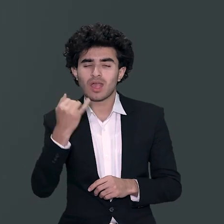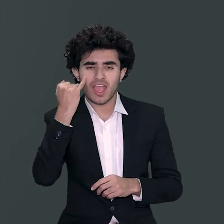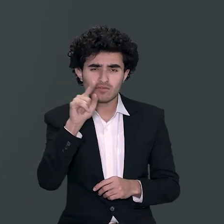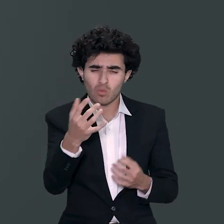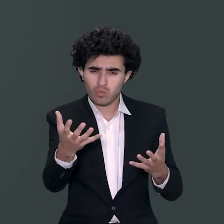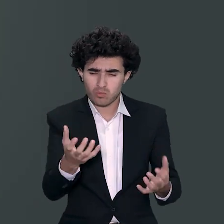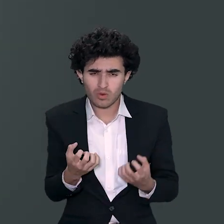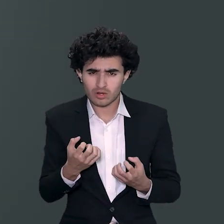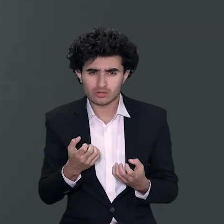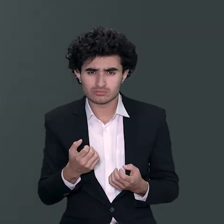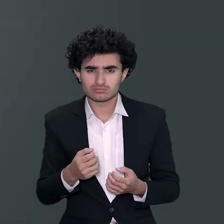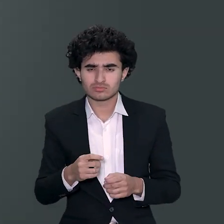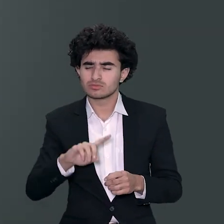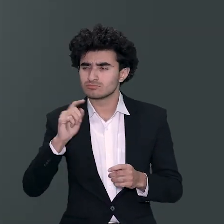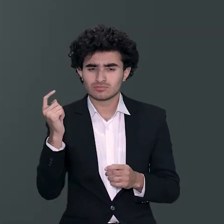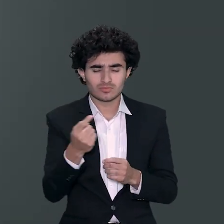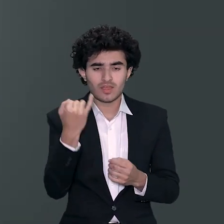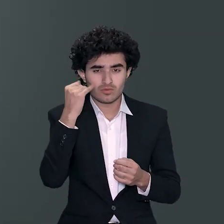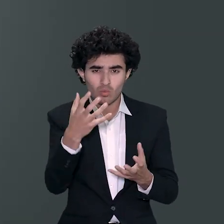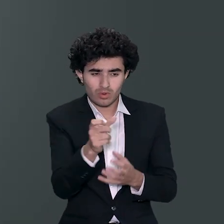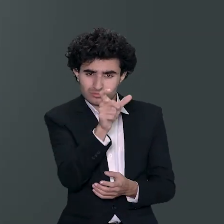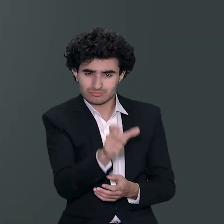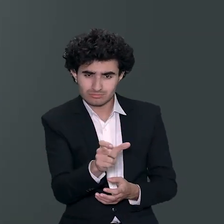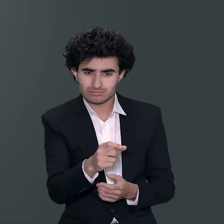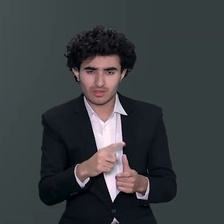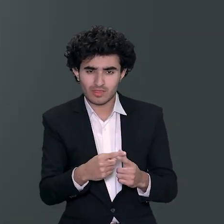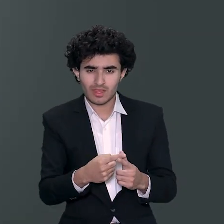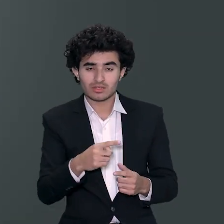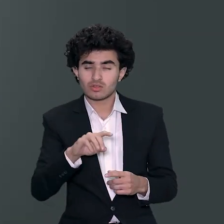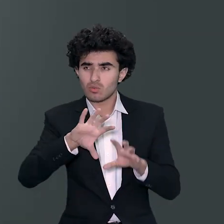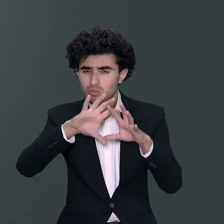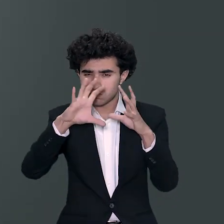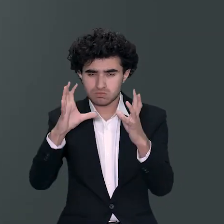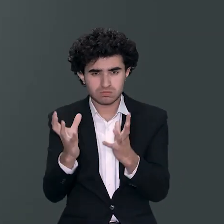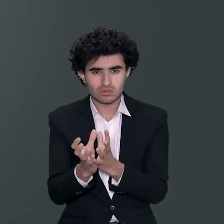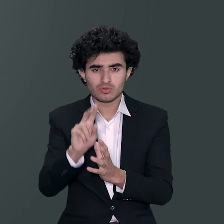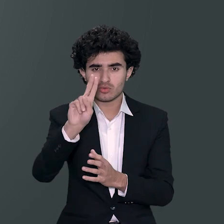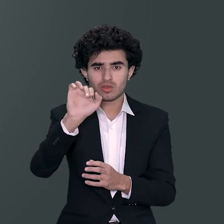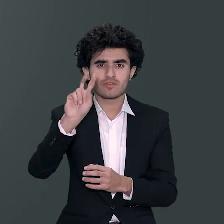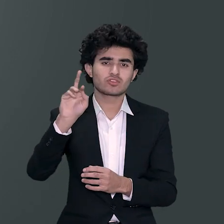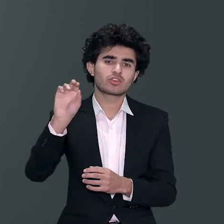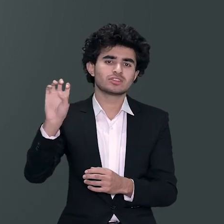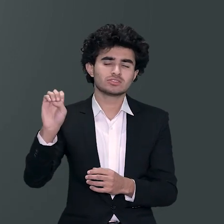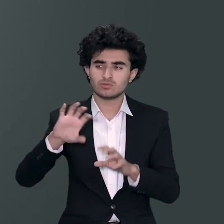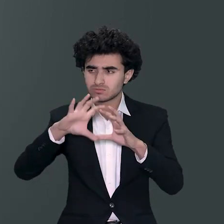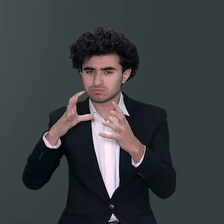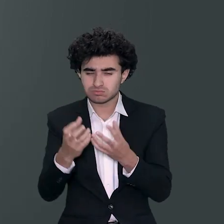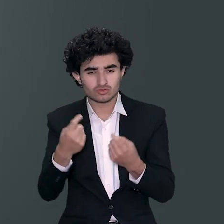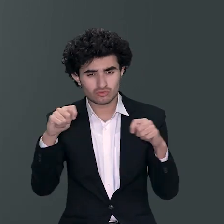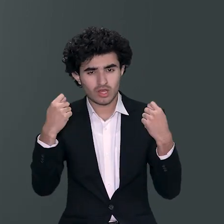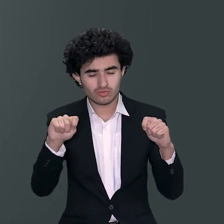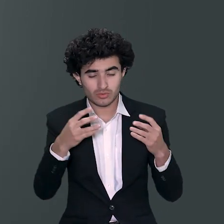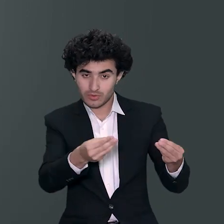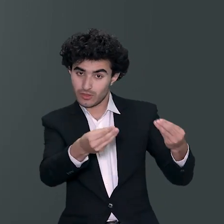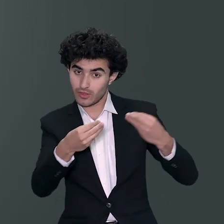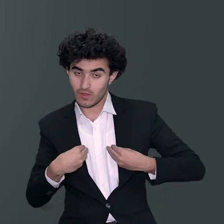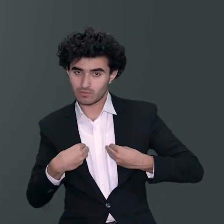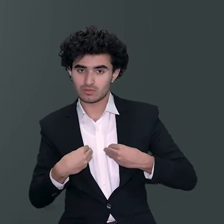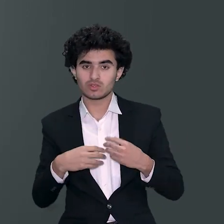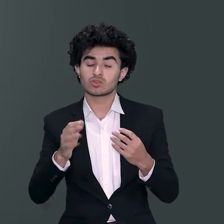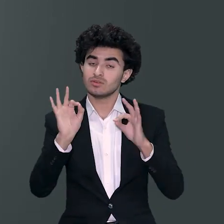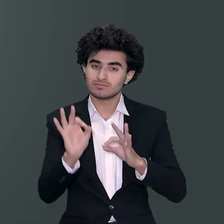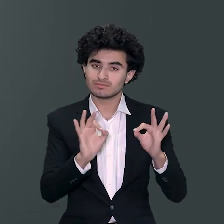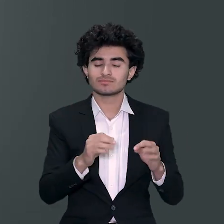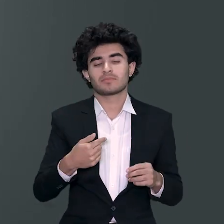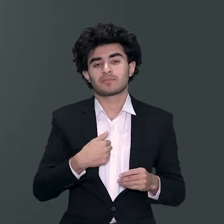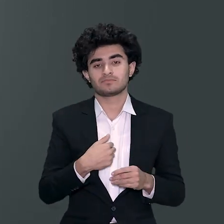چاہو تو پوری کائنات آپ کو اس سے ملانے کی تمانہ میں لگ جاتی ہے سو میرے ساتھ بھی وہی ہوا ایک وہ سٹوڈنٹ ایک وہ بچہ